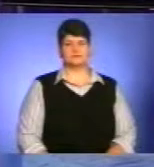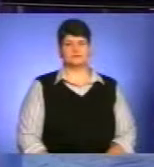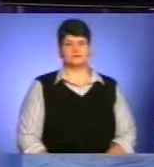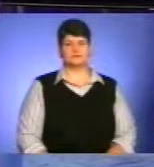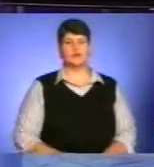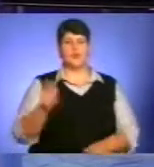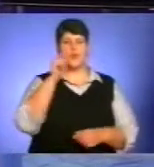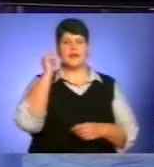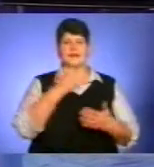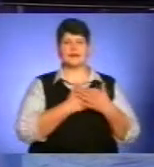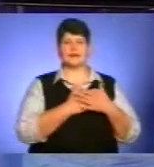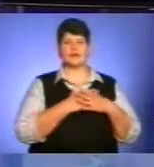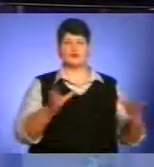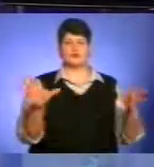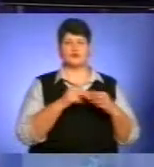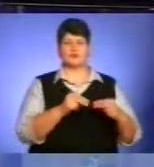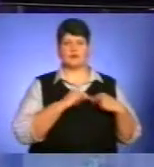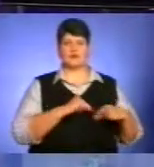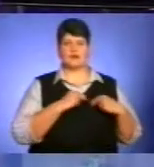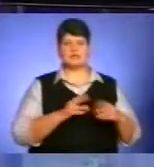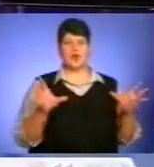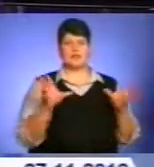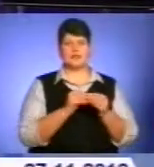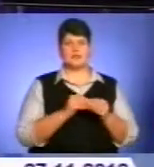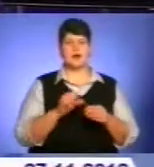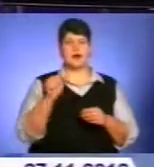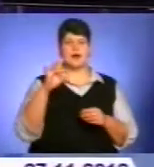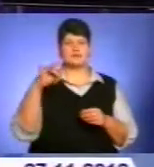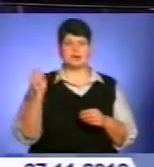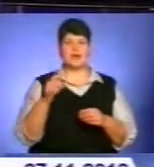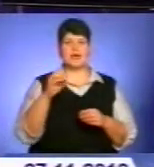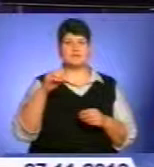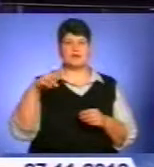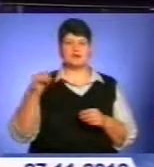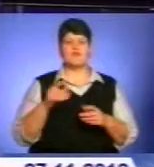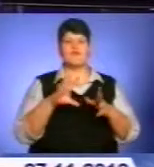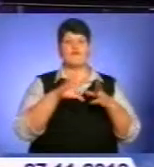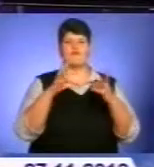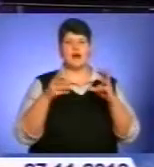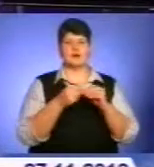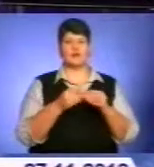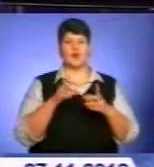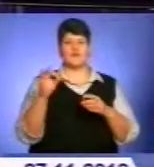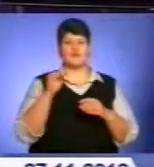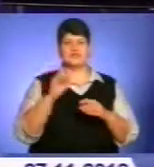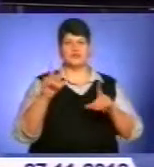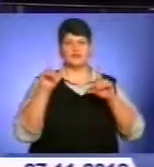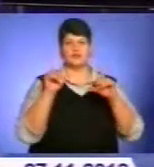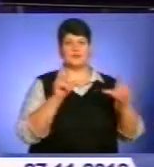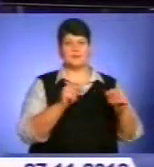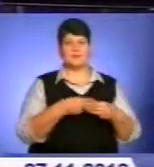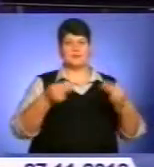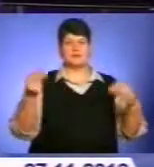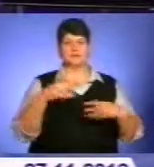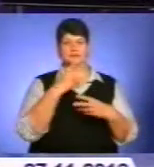Україна активно співпрацюватиме з Об'єднаними Арабськими Еміратами. У рамках офіційного візиту глави Української держави підписано низку